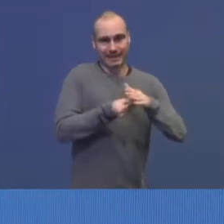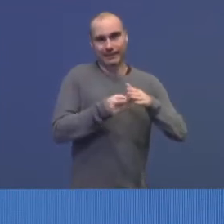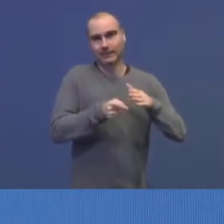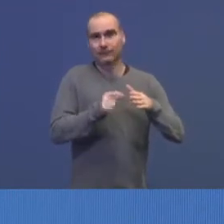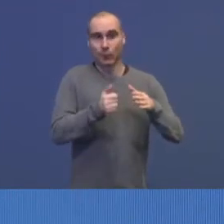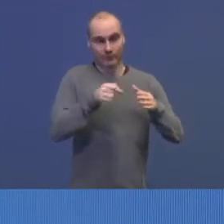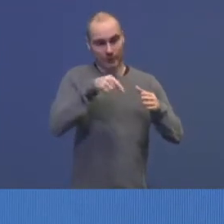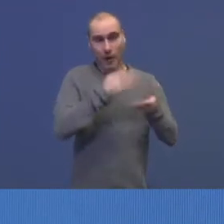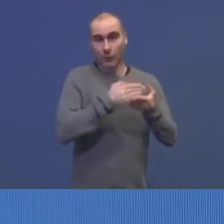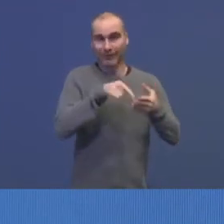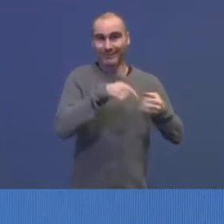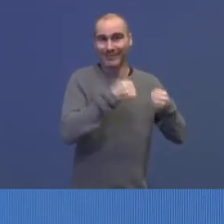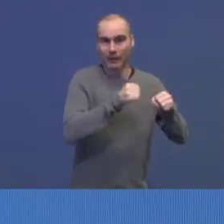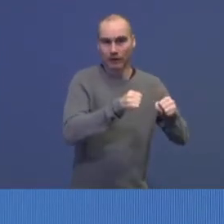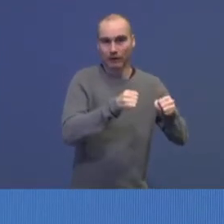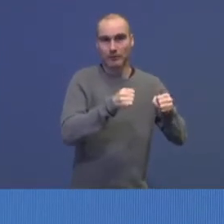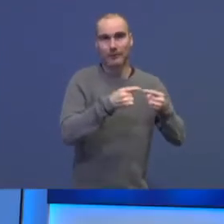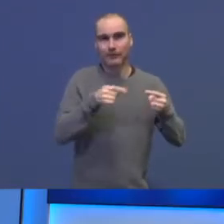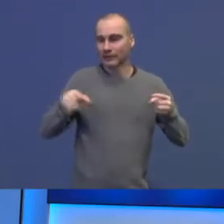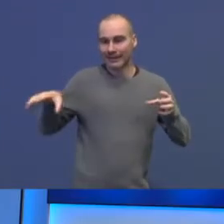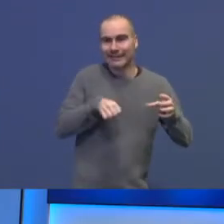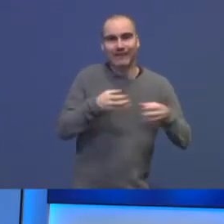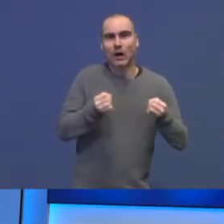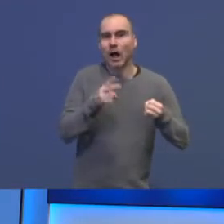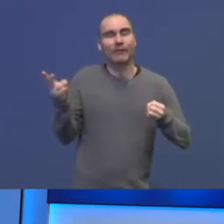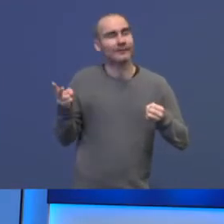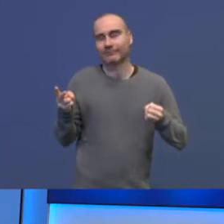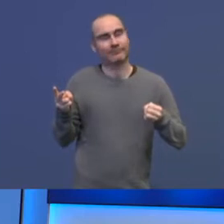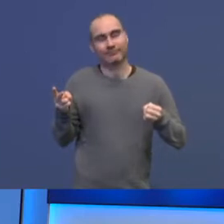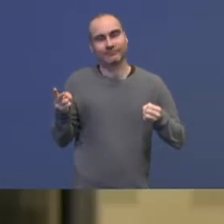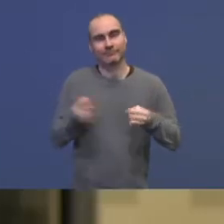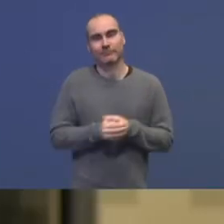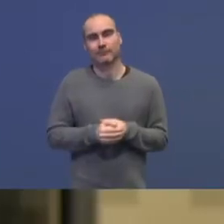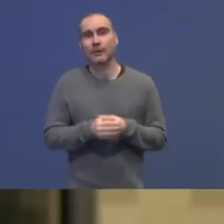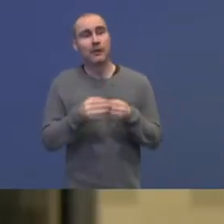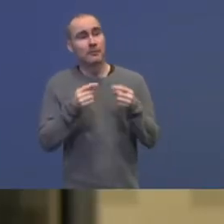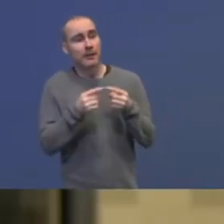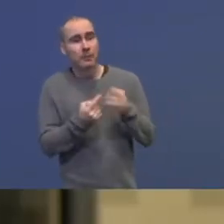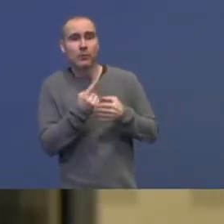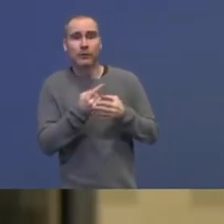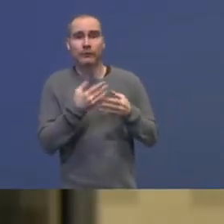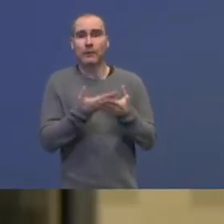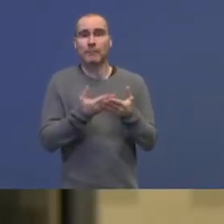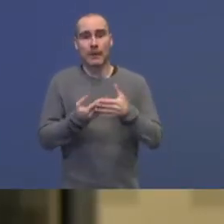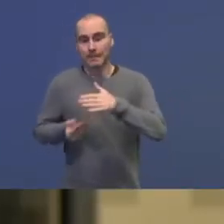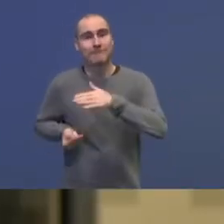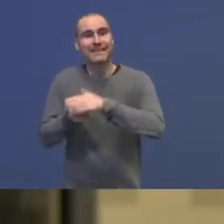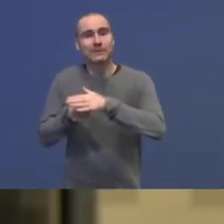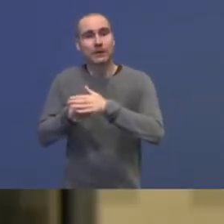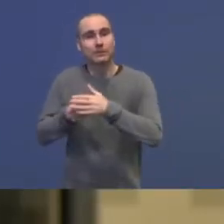tiltakene som er, uten at vi tar det fra andre formål. Men er det et tema for eksempel å bruke av bistandsbudsjettet?